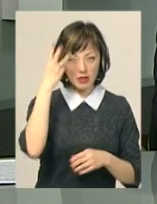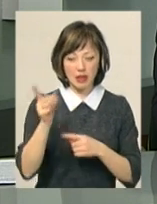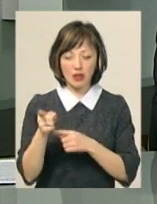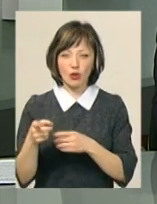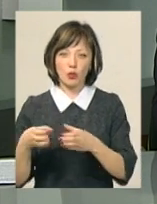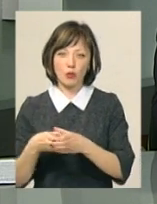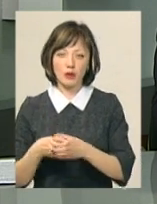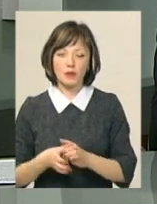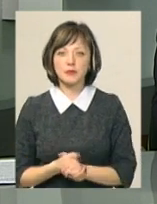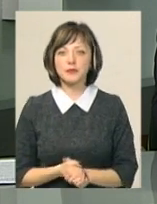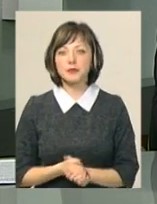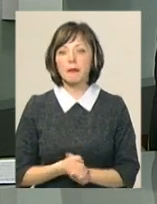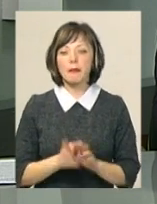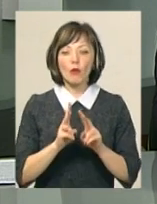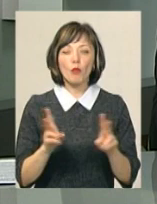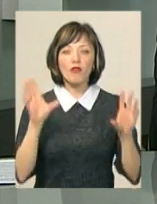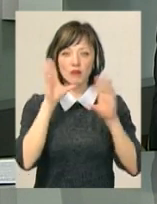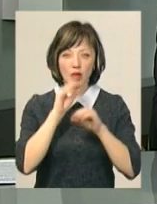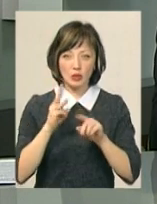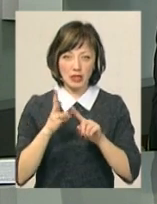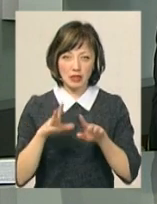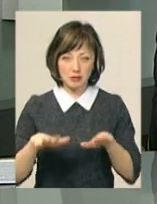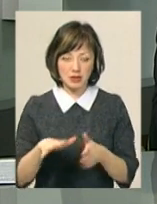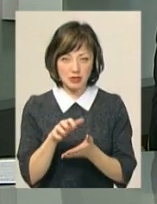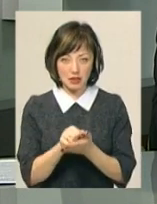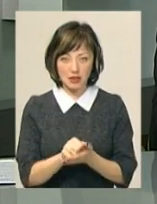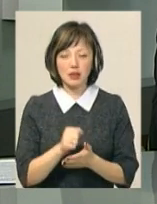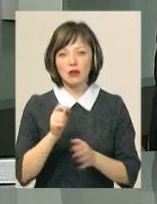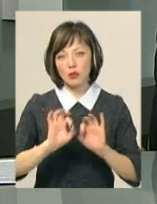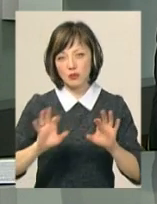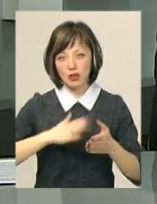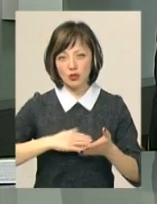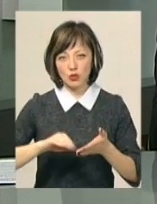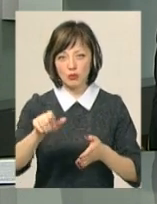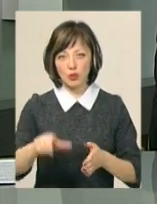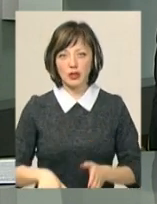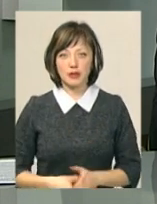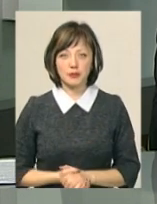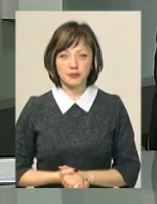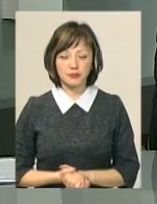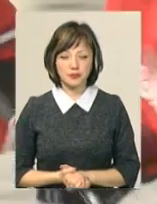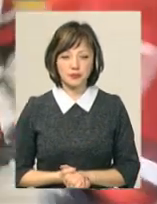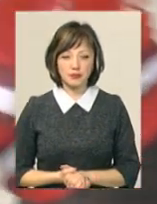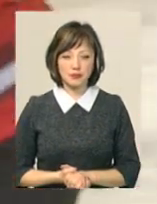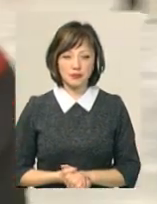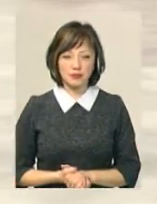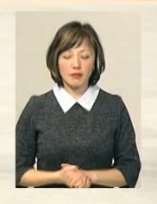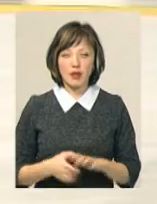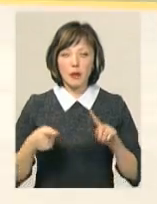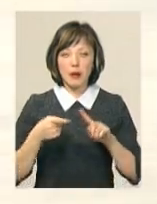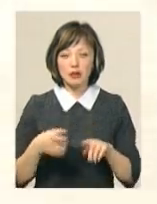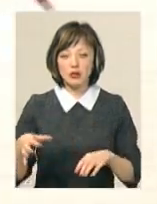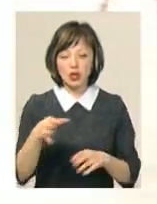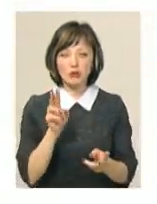тернопільська «Подоляни». Кому вдалося зійти на третю сходинку п'єдесталу «Пошани», розповість Світлана Поробок. Першу